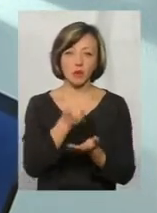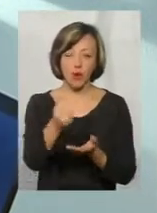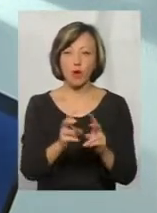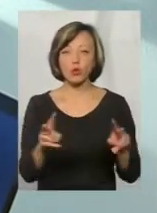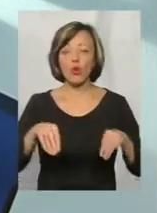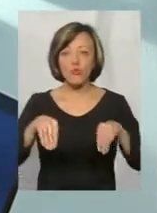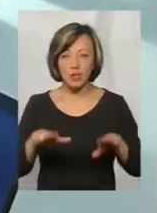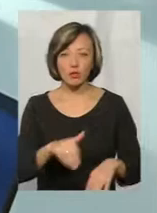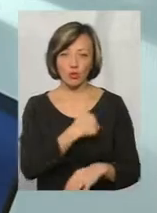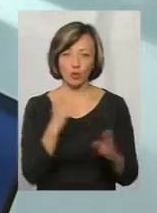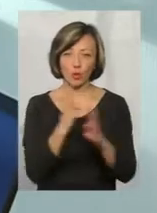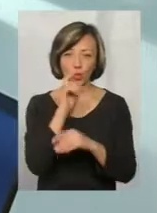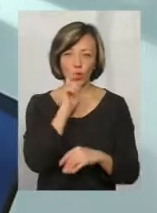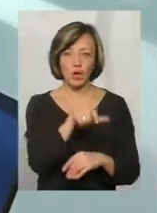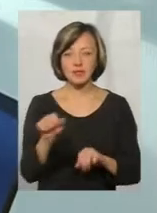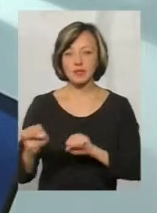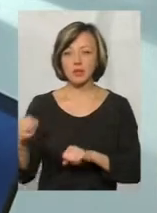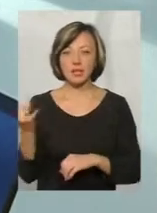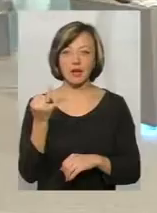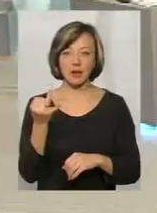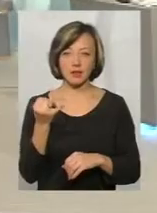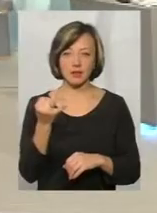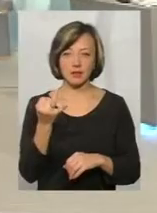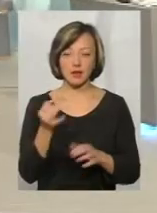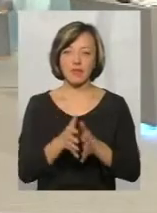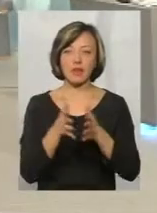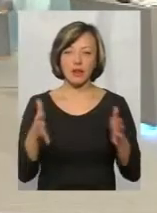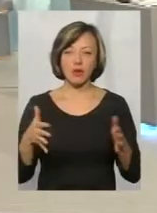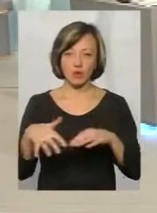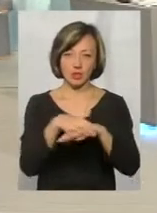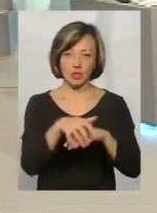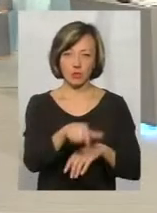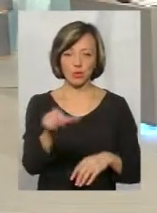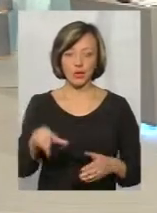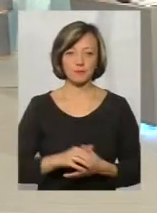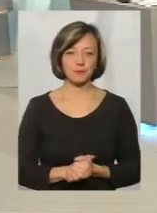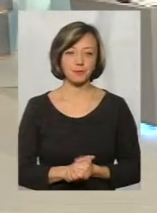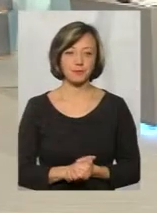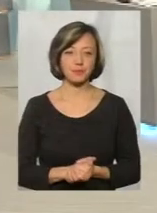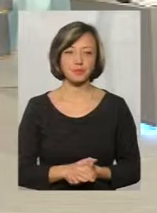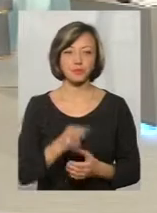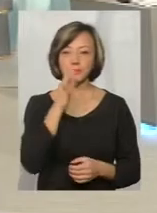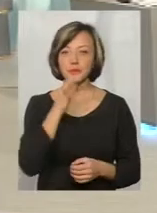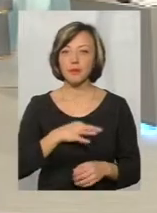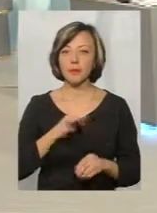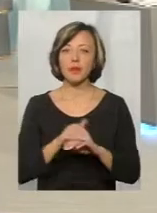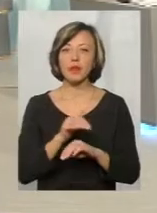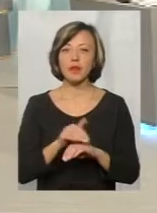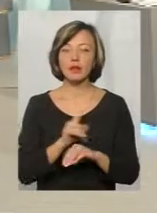хоче вирішувати долі українців, відстоювати інтереси значної кількості людей. Скажіть, будь ласка, для того, аби